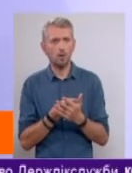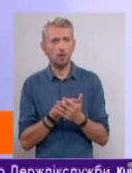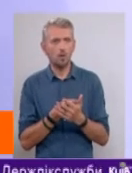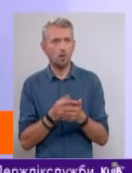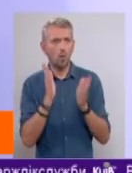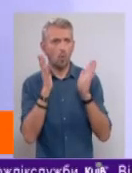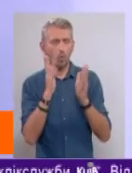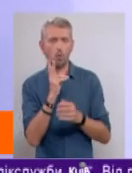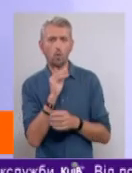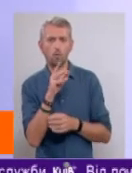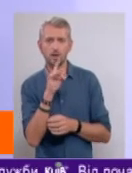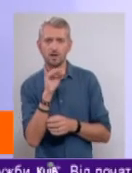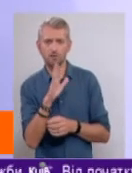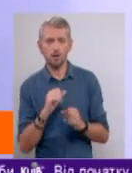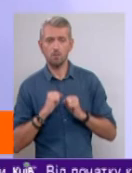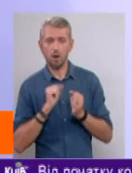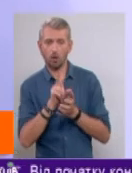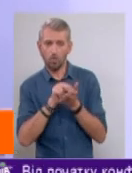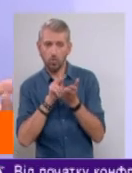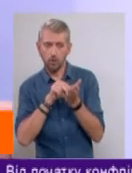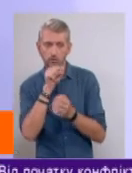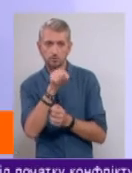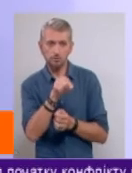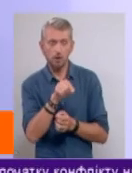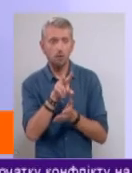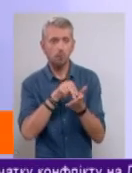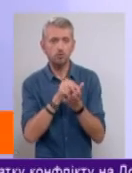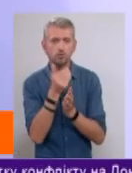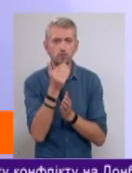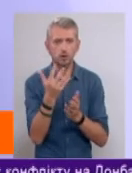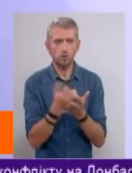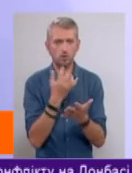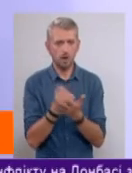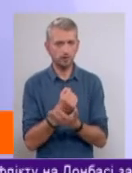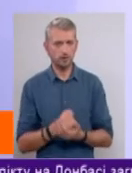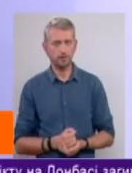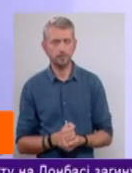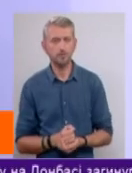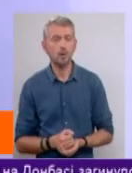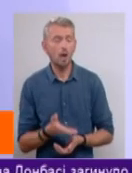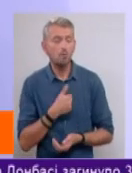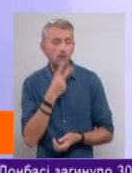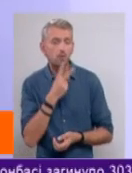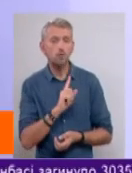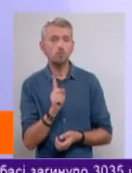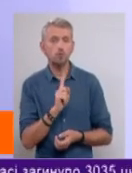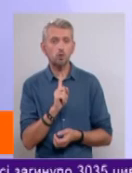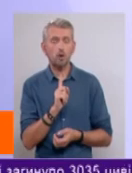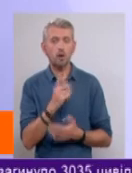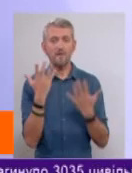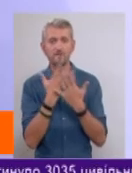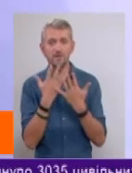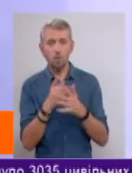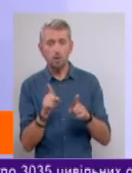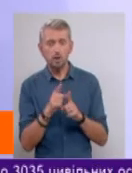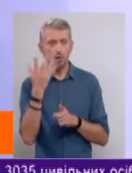намагаються повторювати за ними і повторювати їхні досягнення. Тому, ну, а ми бачимо, що відео такі,